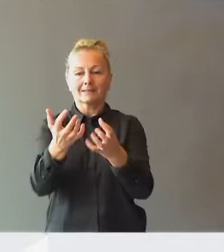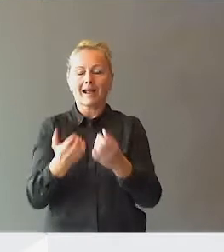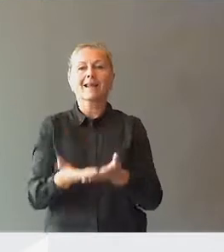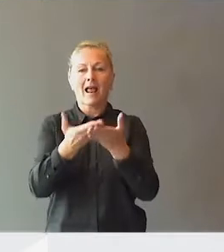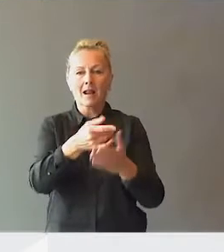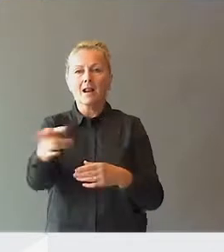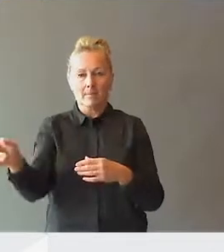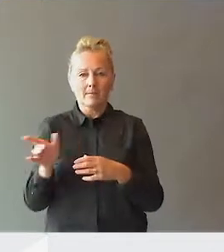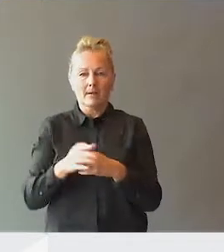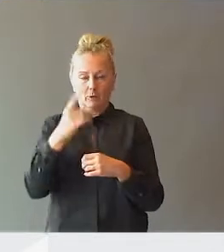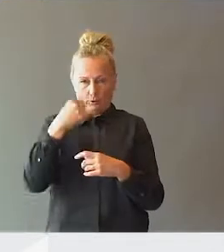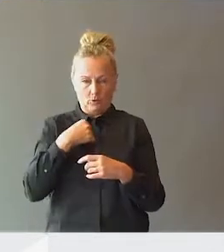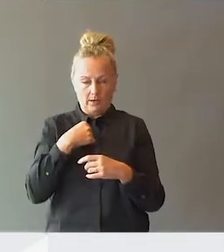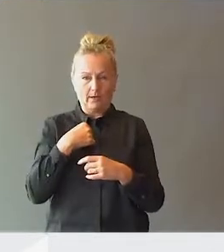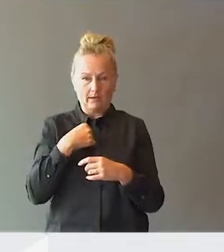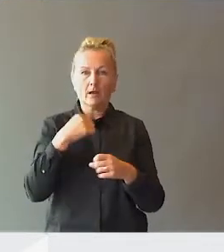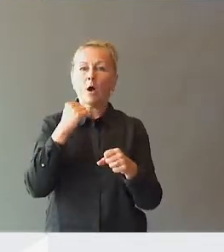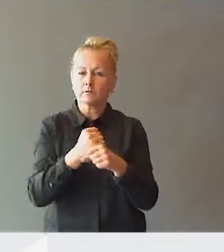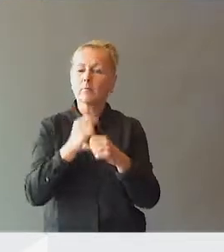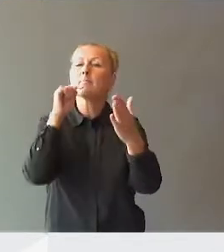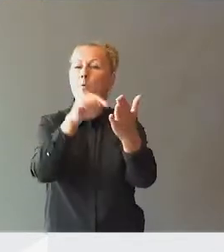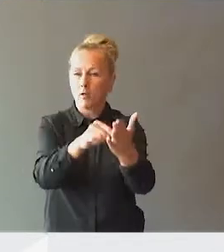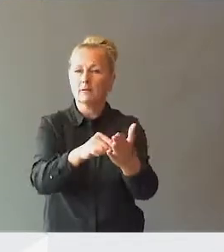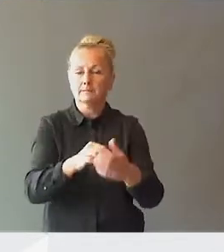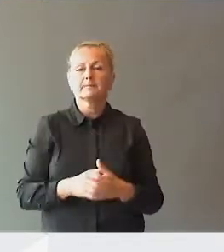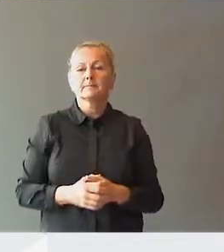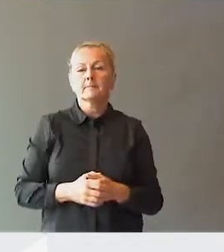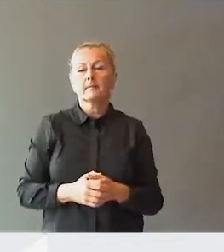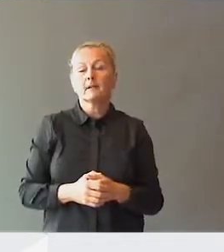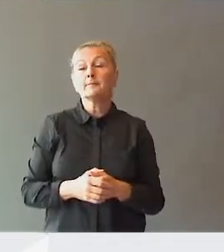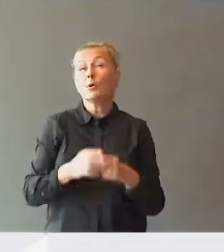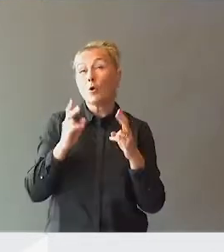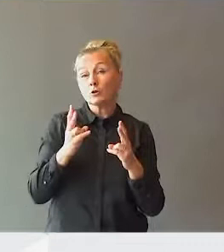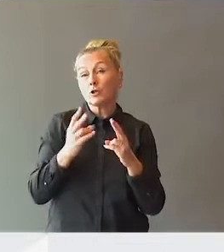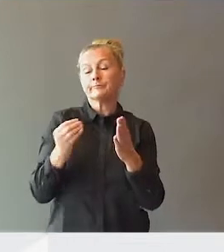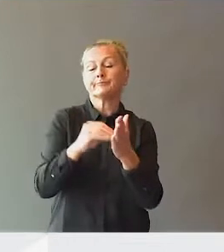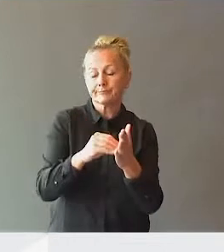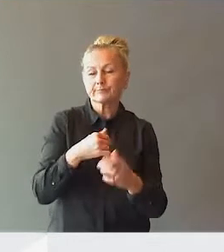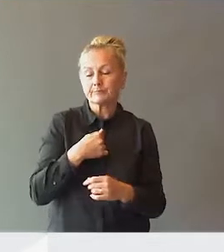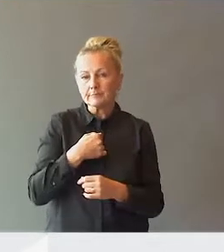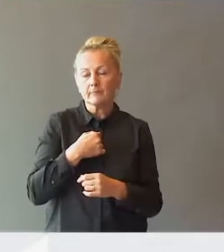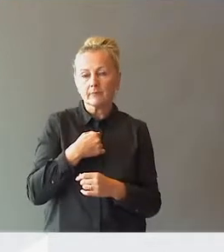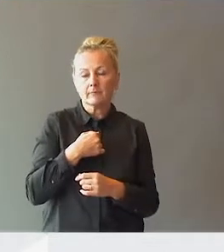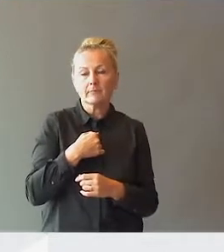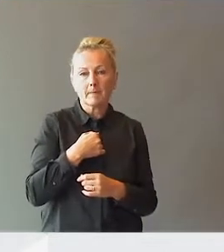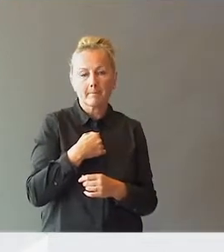denne hjelpen. Det tror jeg vi absolutt må ha som målsetting. Så vil jeg bare også føie til at